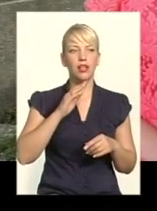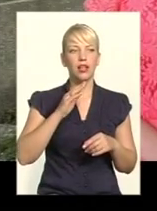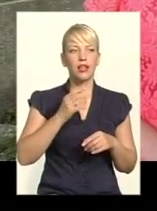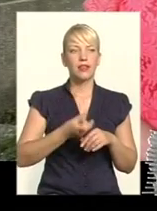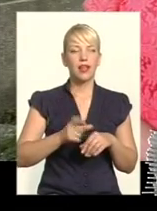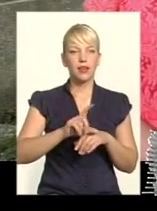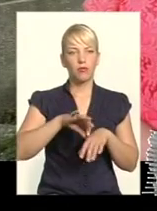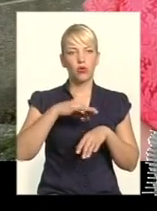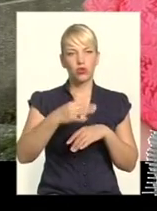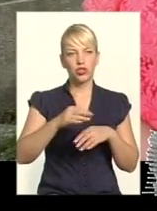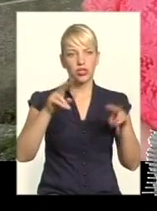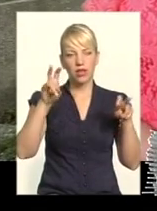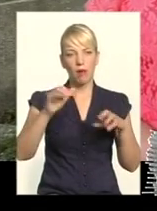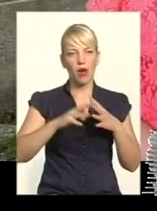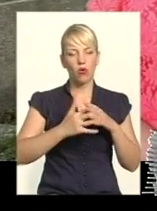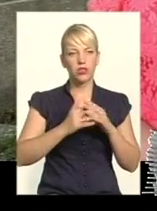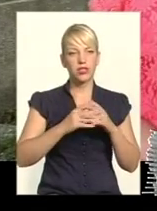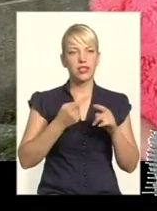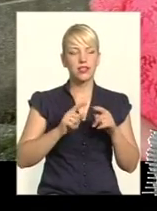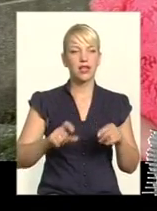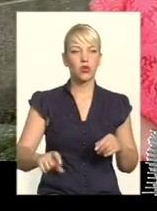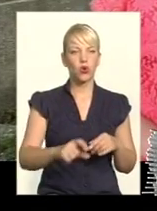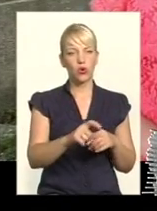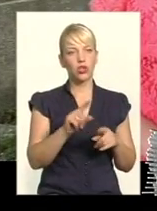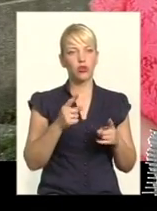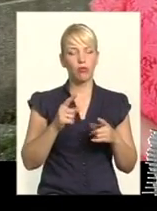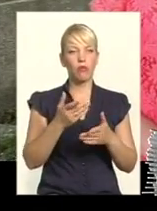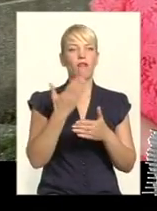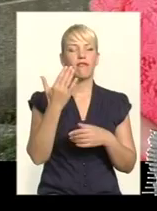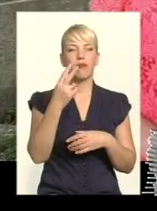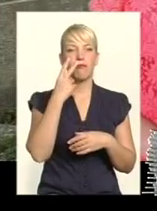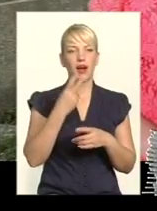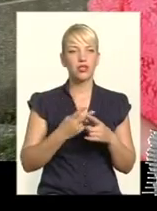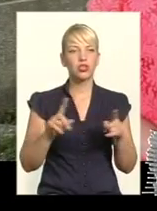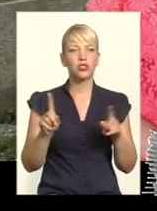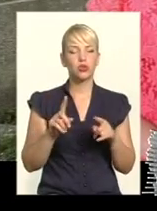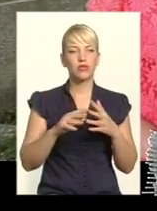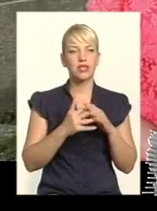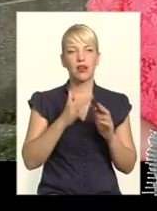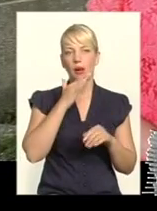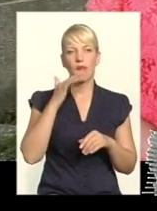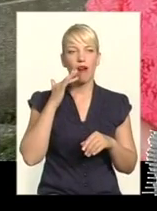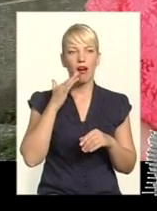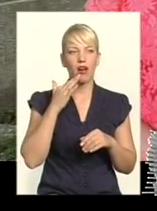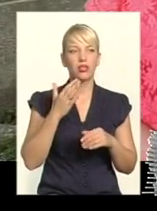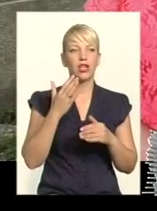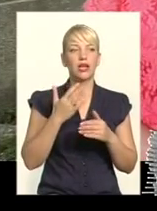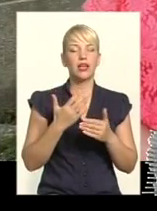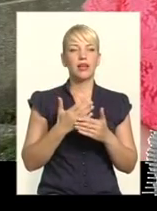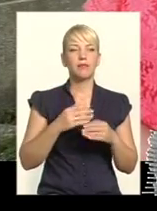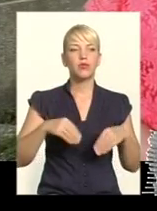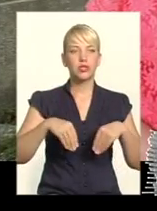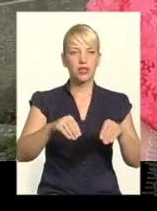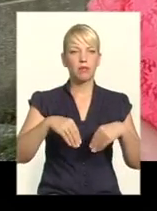болючіша тема в селі – дороги. І тому ви бачите, що в селі дуже багато вже висипаних доріг за